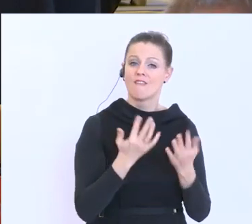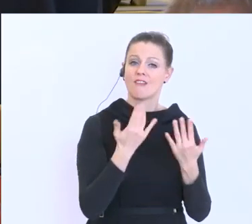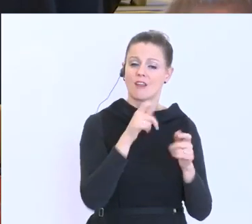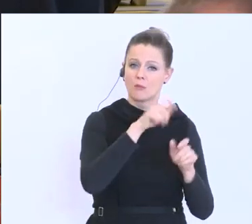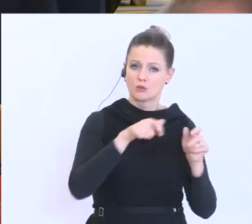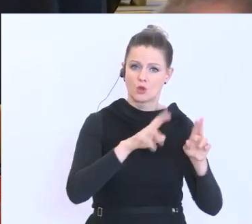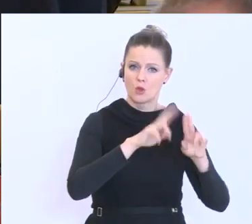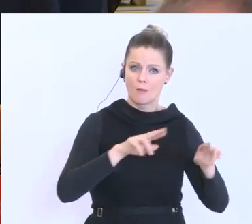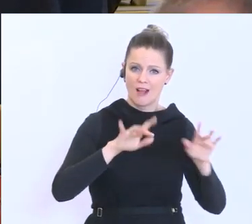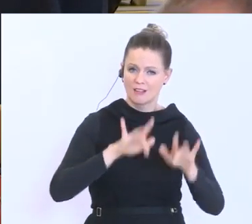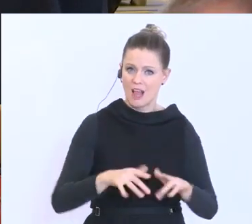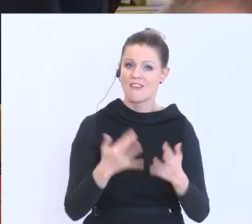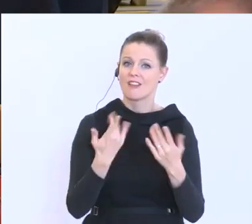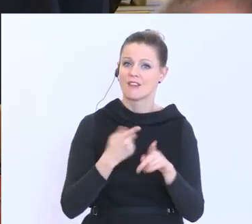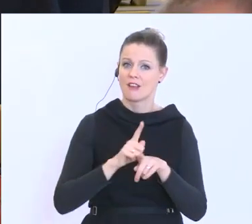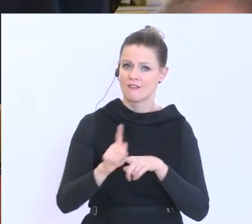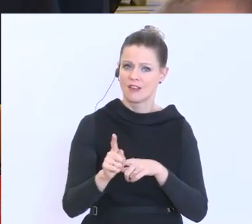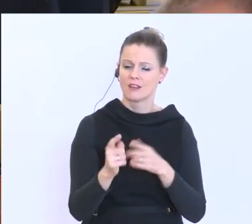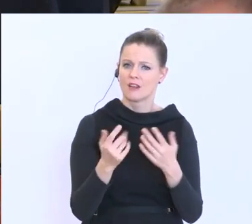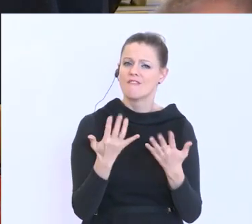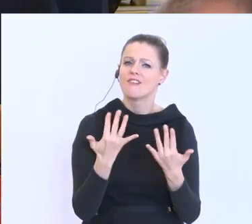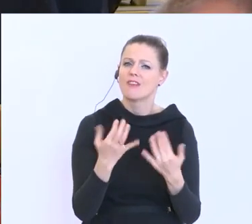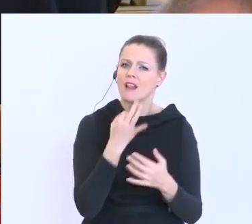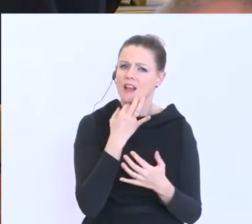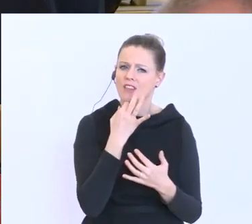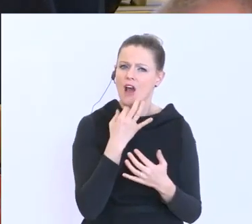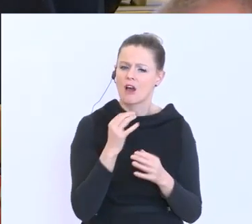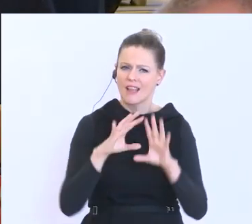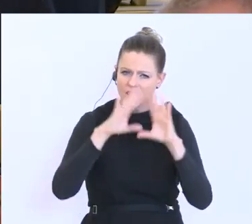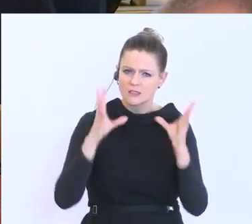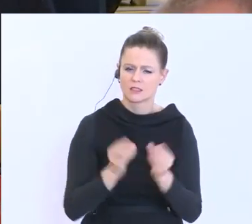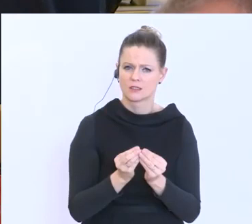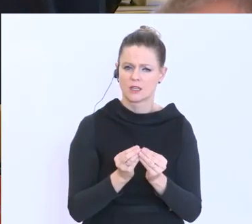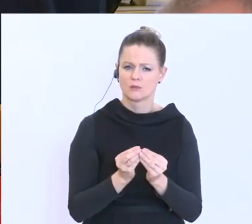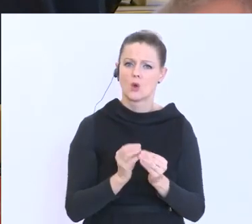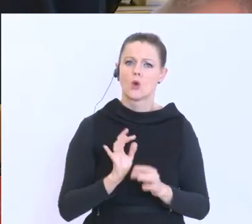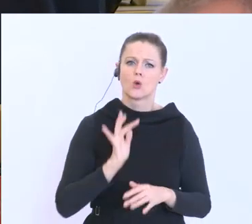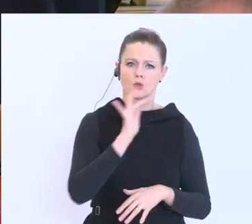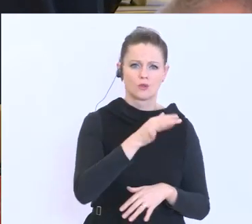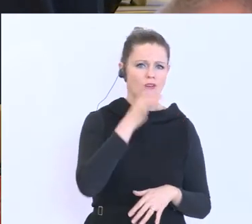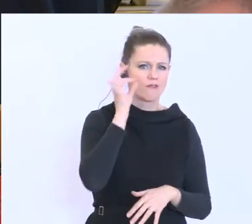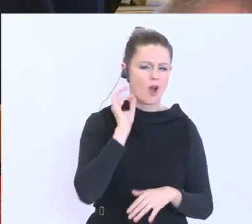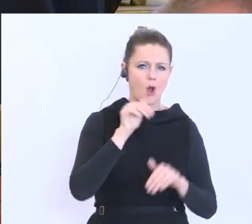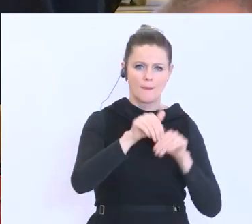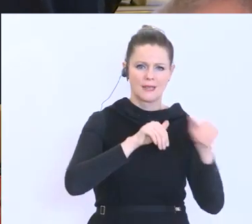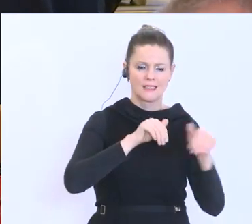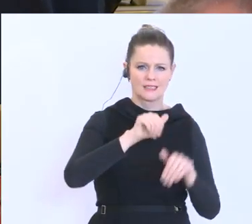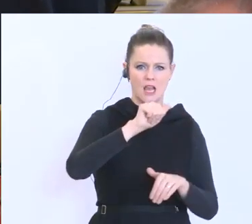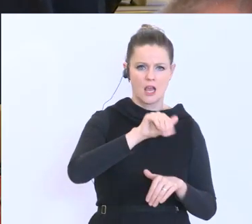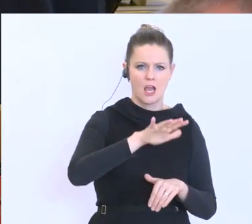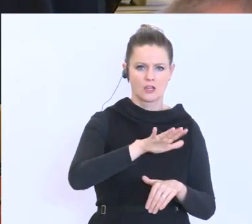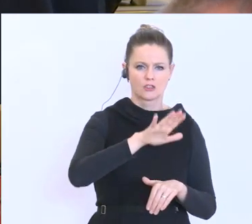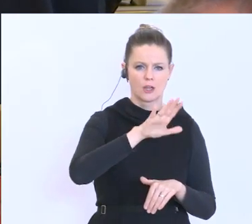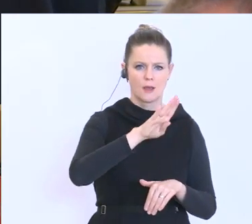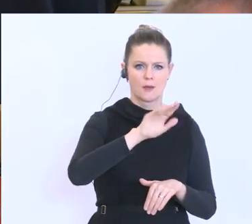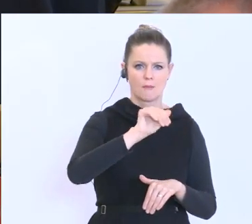viele fehlen? Also um welche Dimension handelt es sich dabei? Und dann die Frau Minister Aschbacher hätte ich die Frage. Sie haben